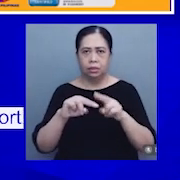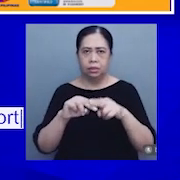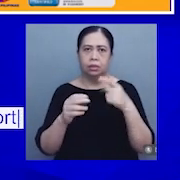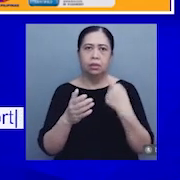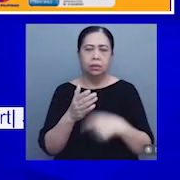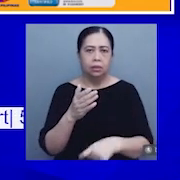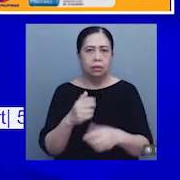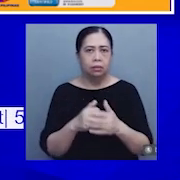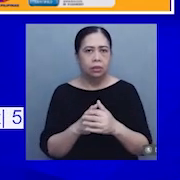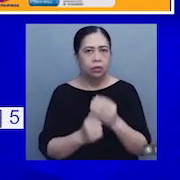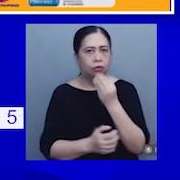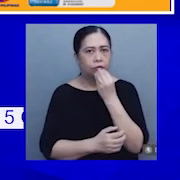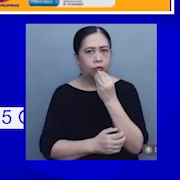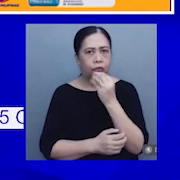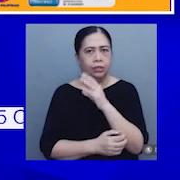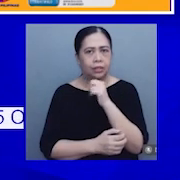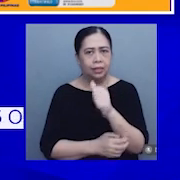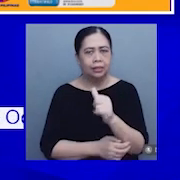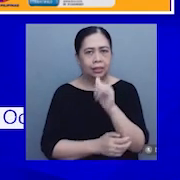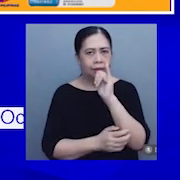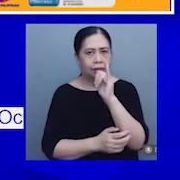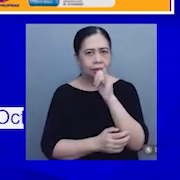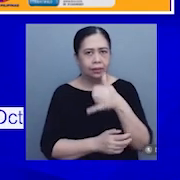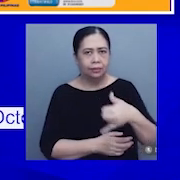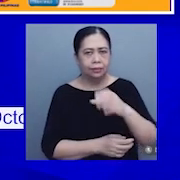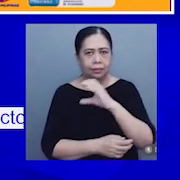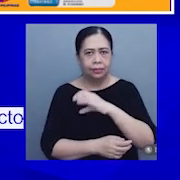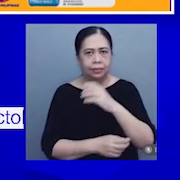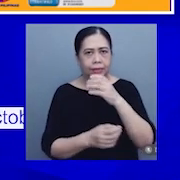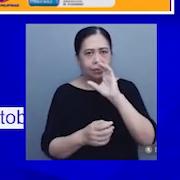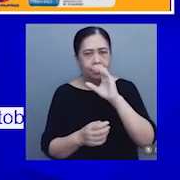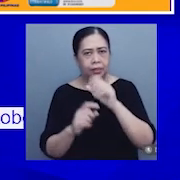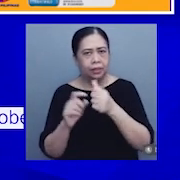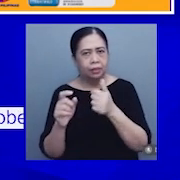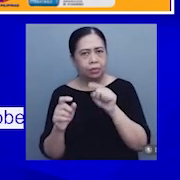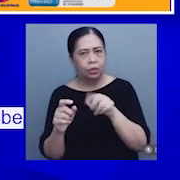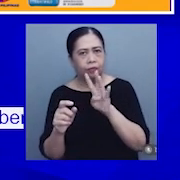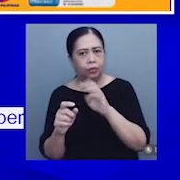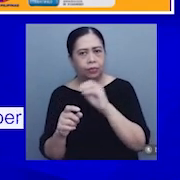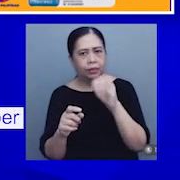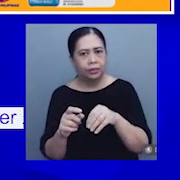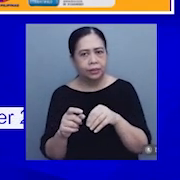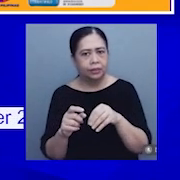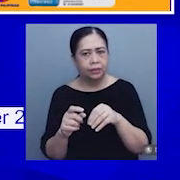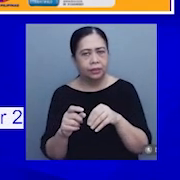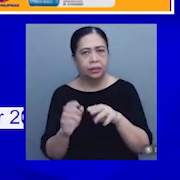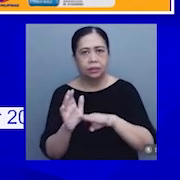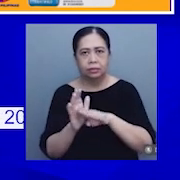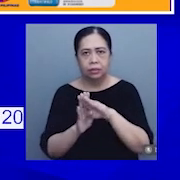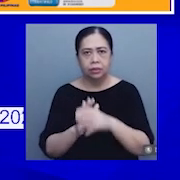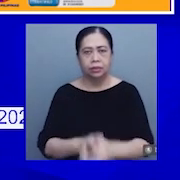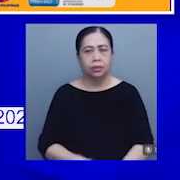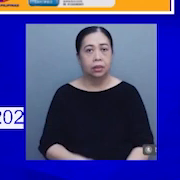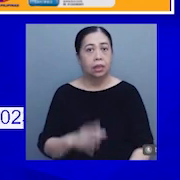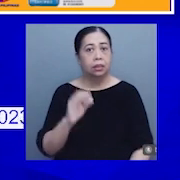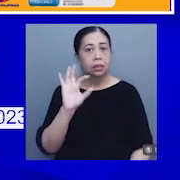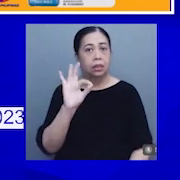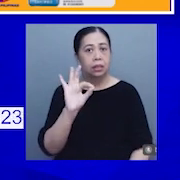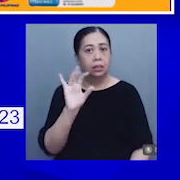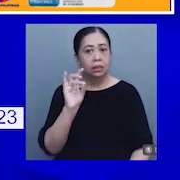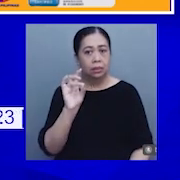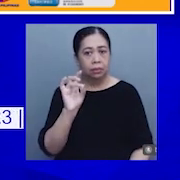ng food and non-alcoholic beverages na may 10.4% inflation at 97